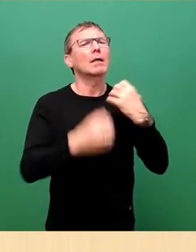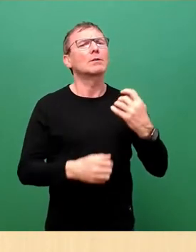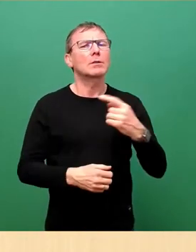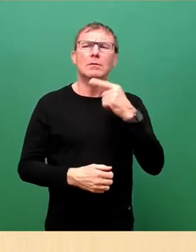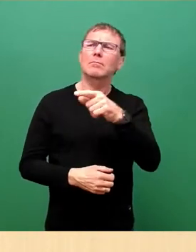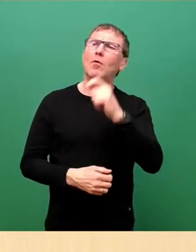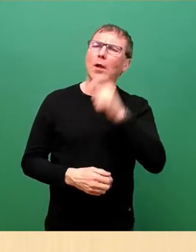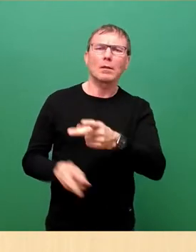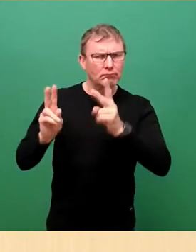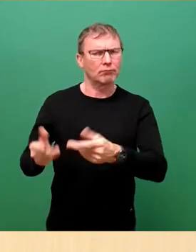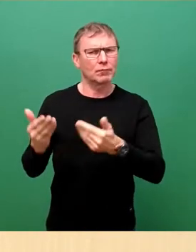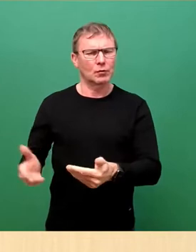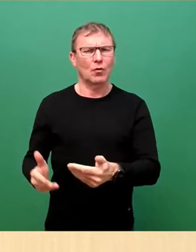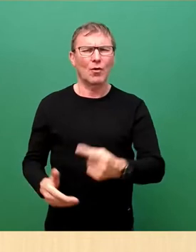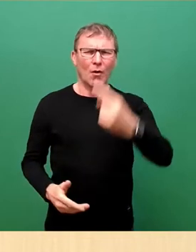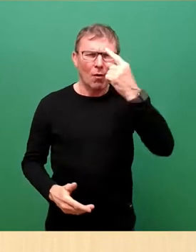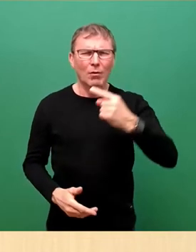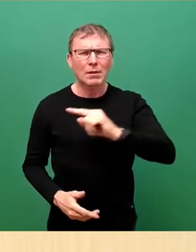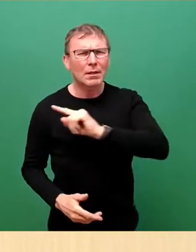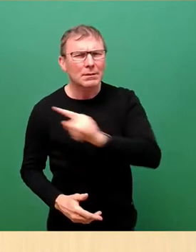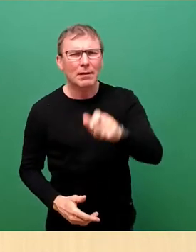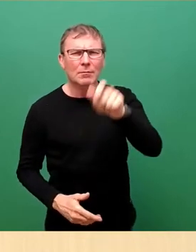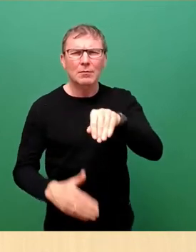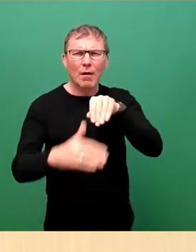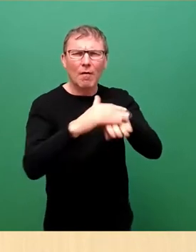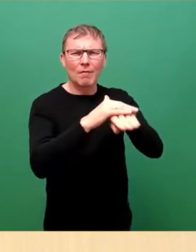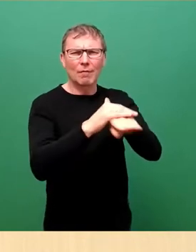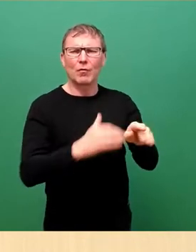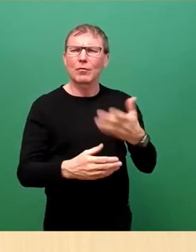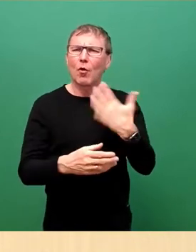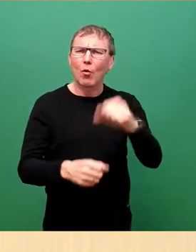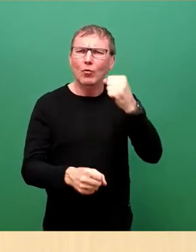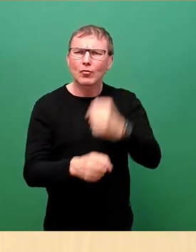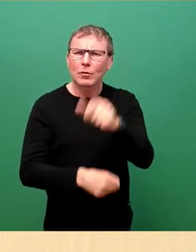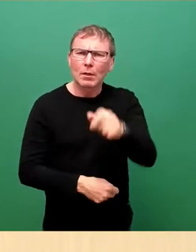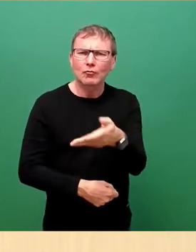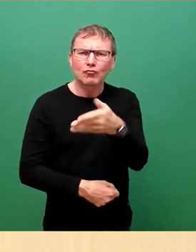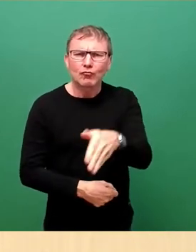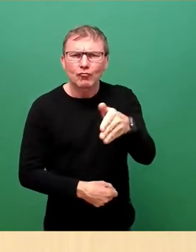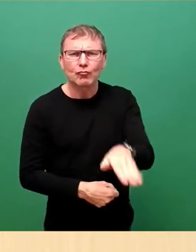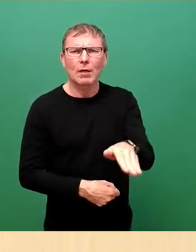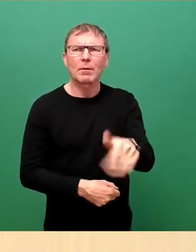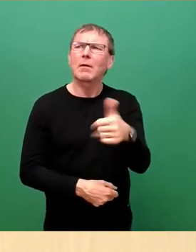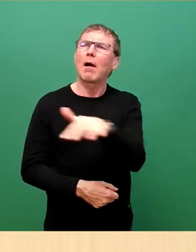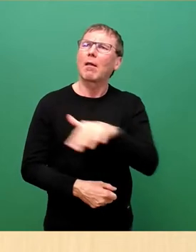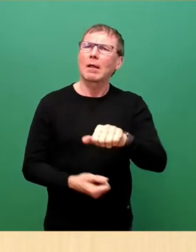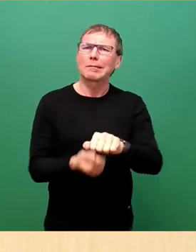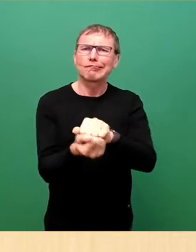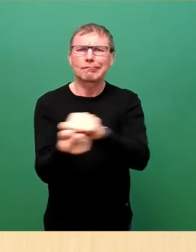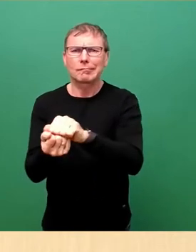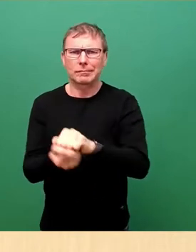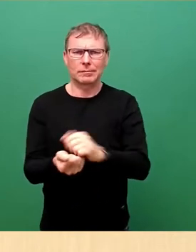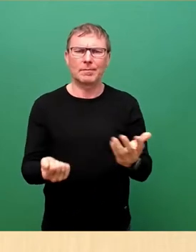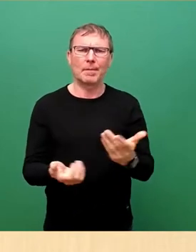Ich Hunderttausende auf der Flucht sind, dass unschuldige Menschen sterben und dass ein Land zerstört wird. Deshalb